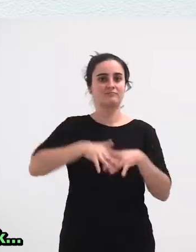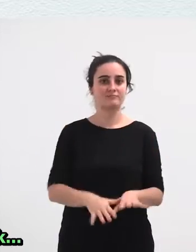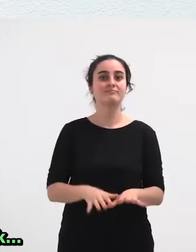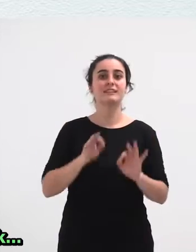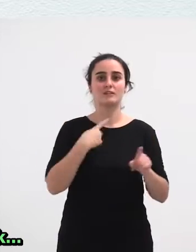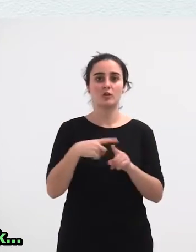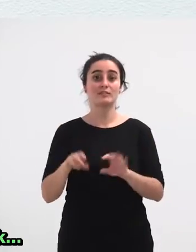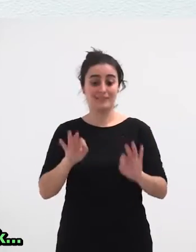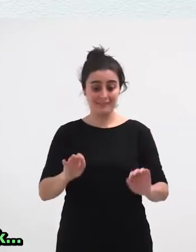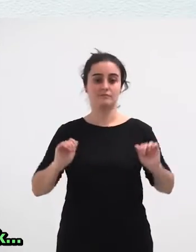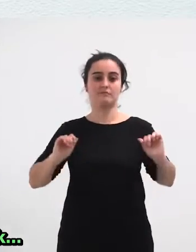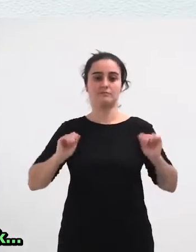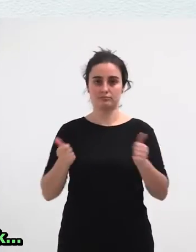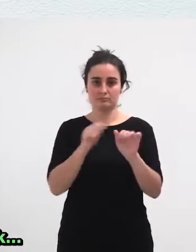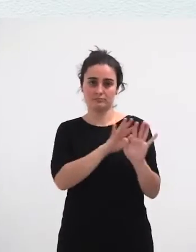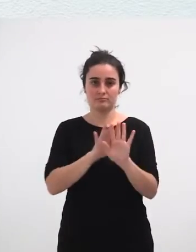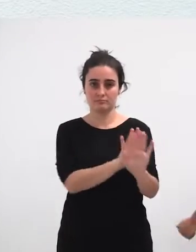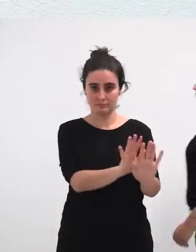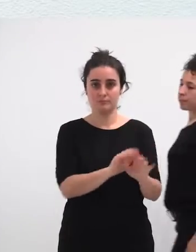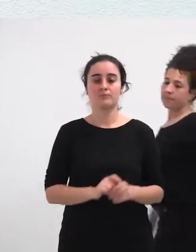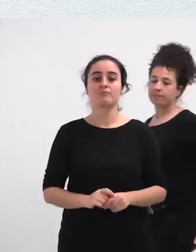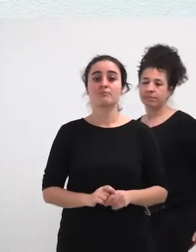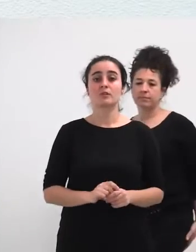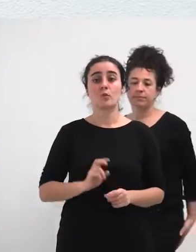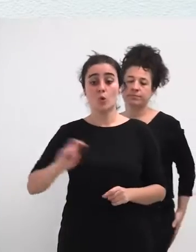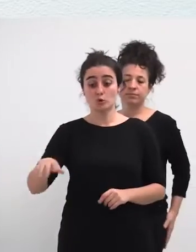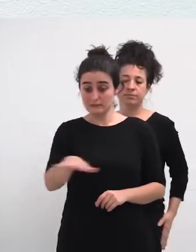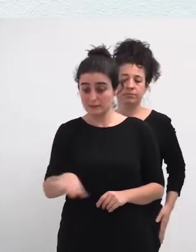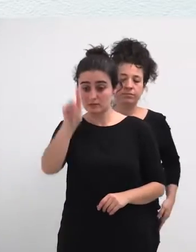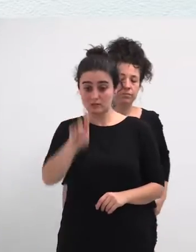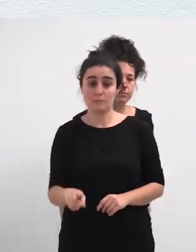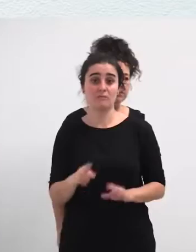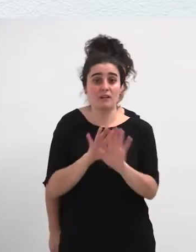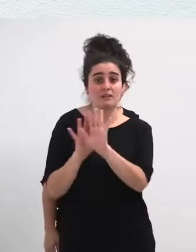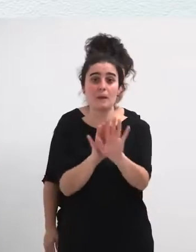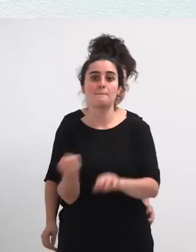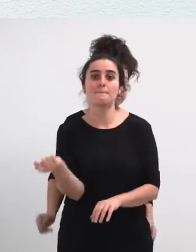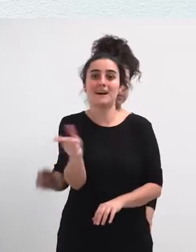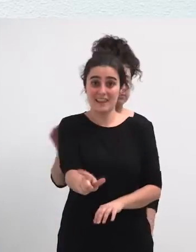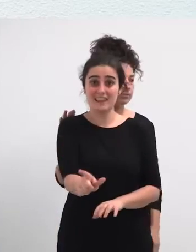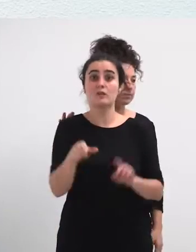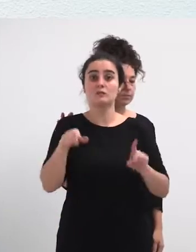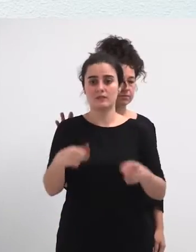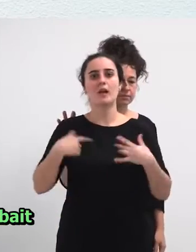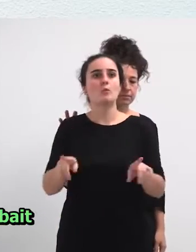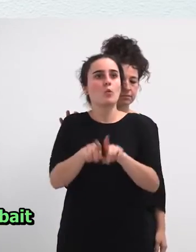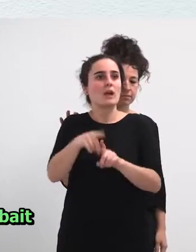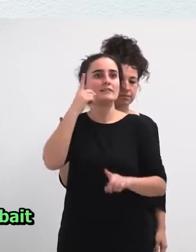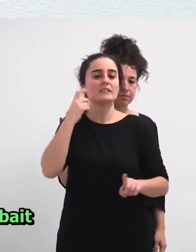Goltzen Eta Orduan Asten Dira Elementu Oiek Bestetoki Batzuetan Eregiten Dira Antzeko Desfile Batutan Orduan Folklorizatzen Dira